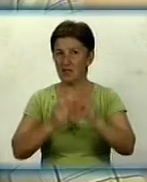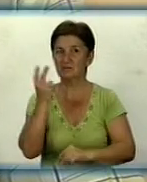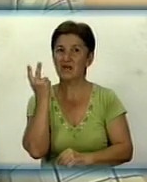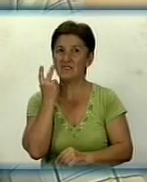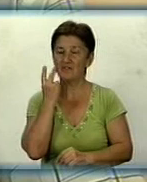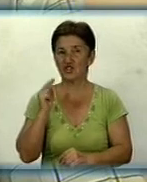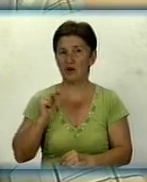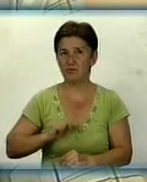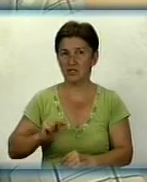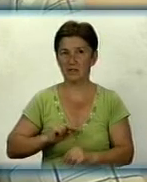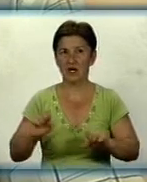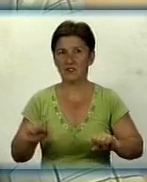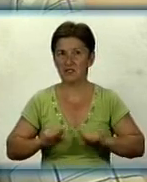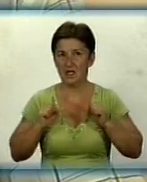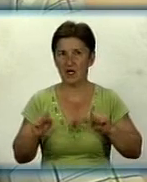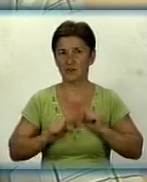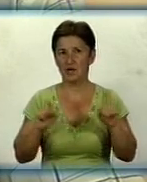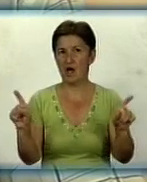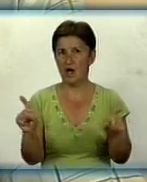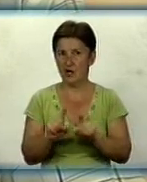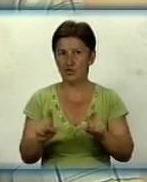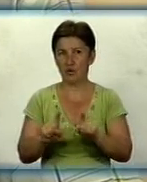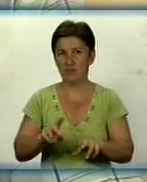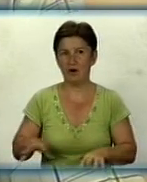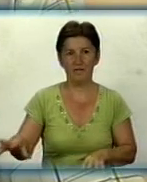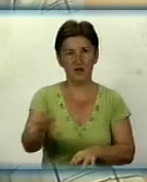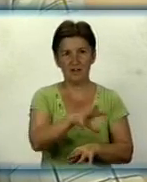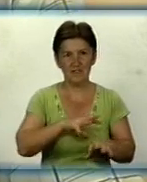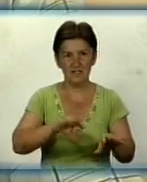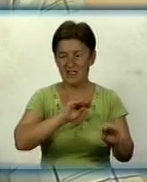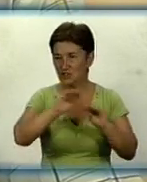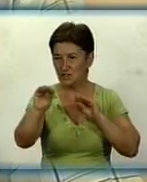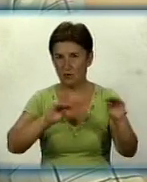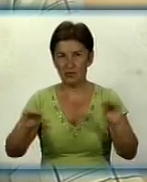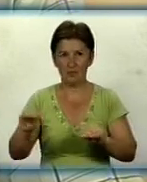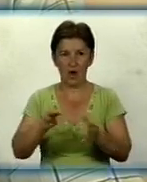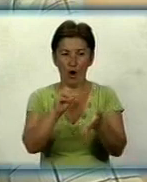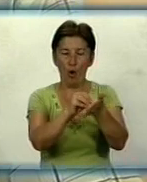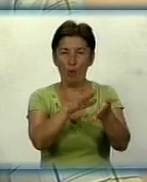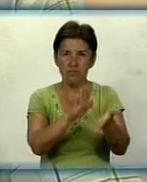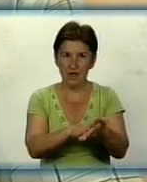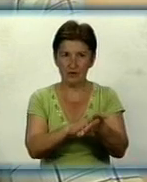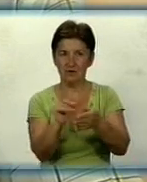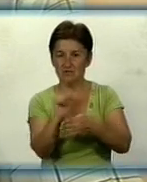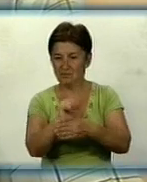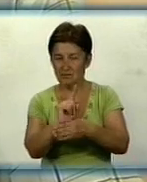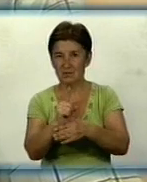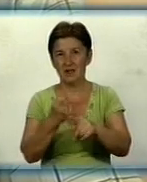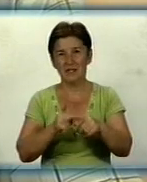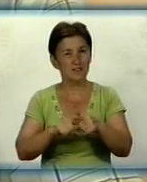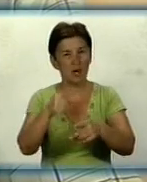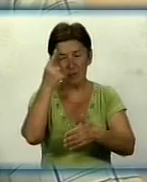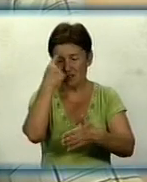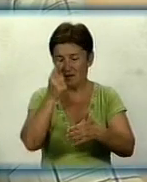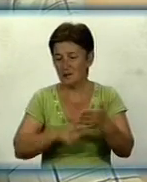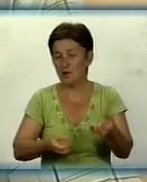працює. Старається, щоб всі встановлювали прилади обліку, Тому що це самий надійний і